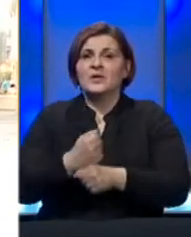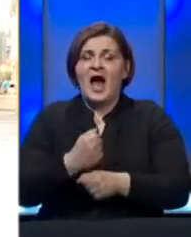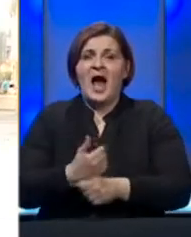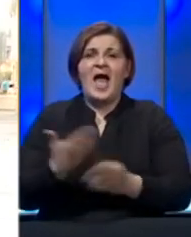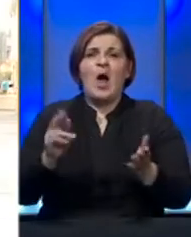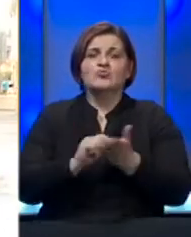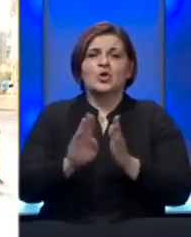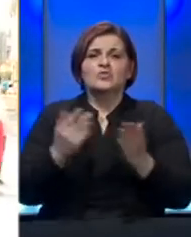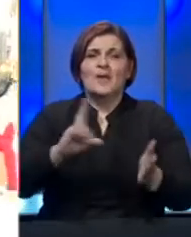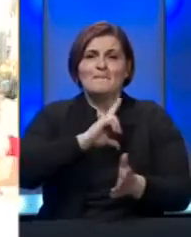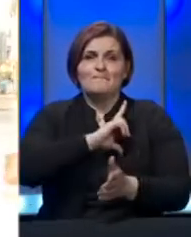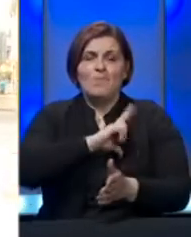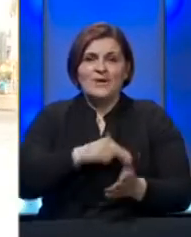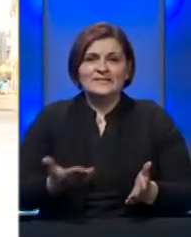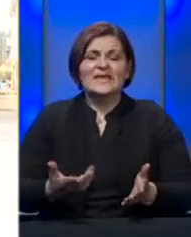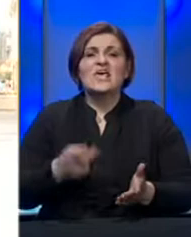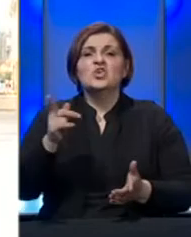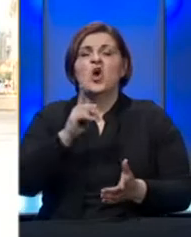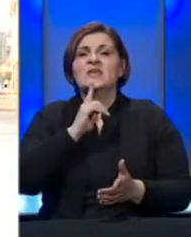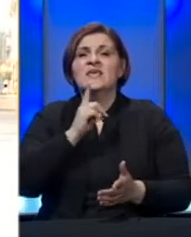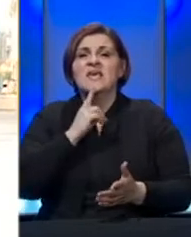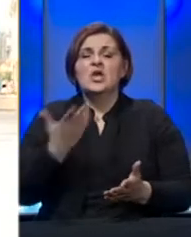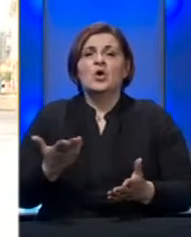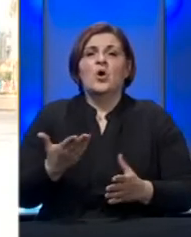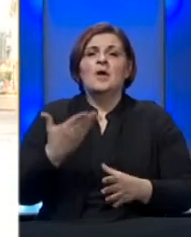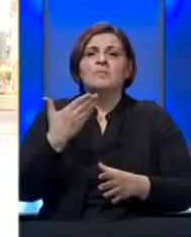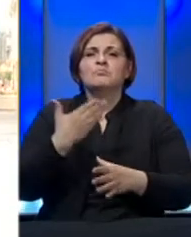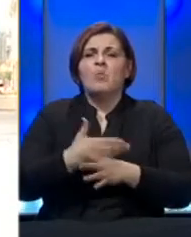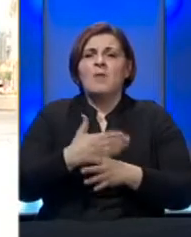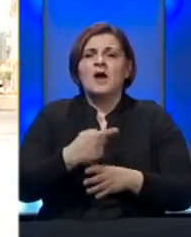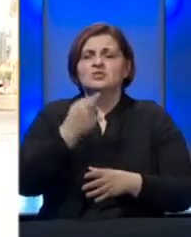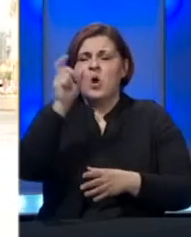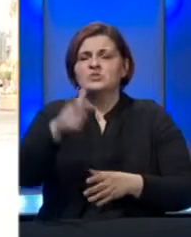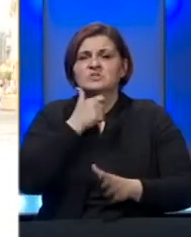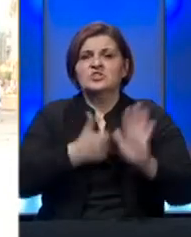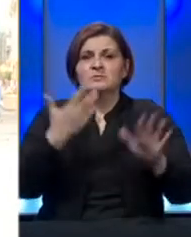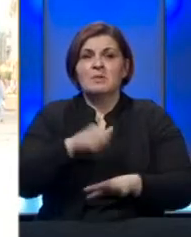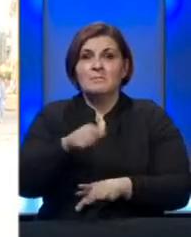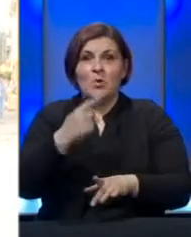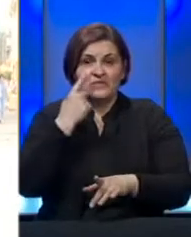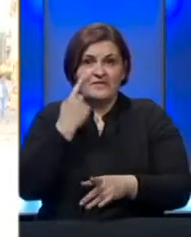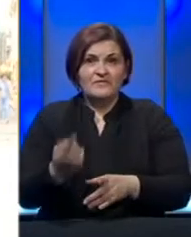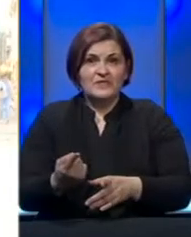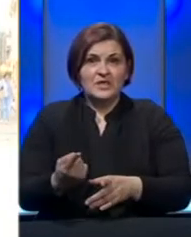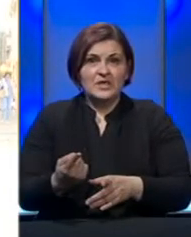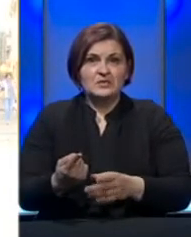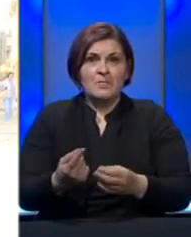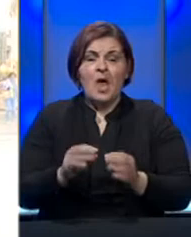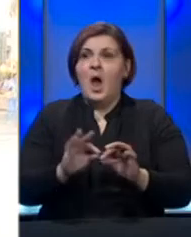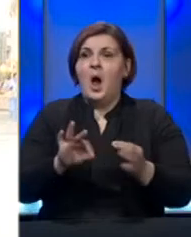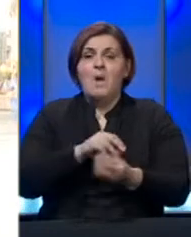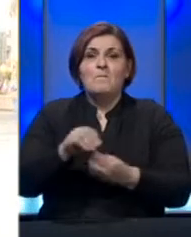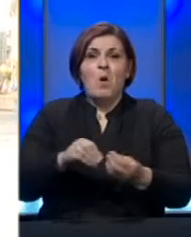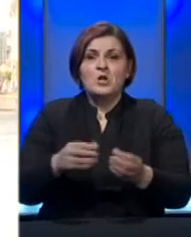što su novinari, policajci ili oni koji pomažu u licima starijim od 65 godina, mi ovdje vidimo čitave porodice,